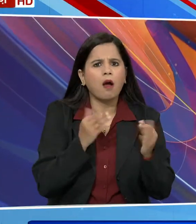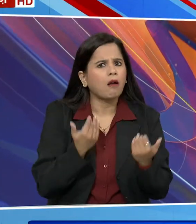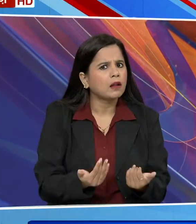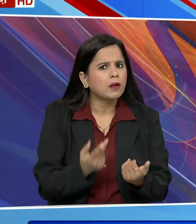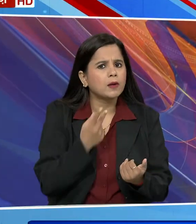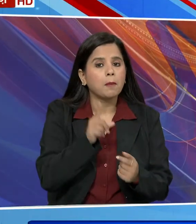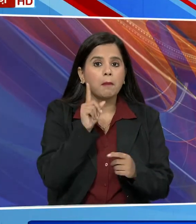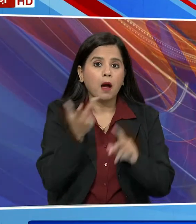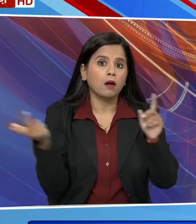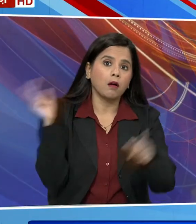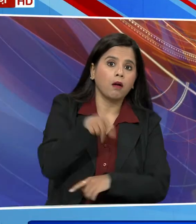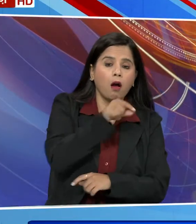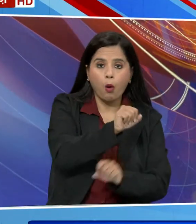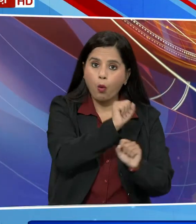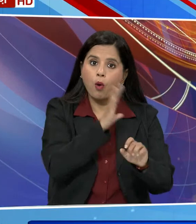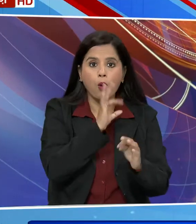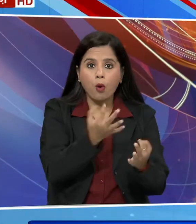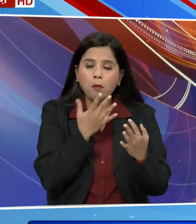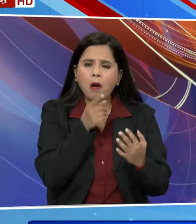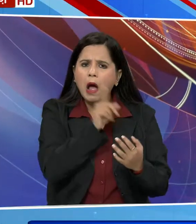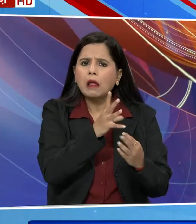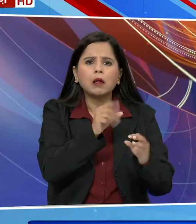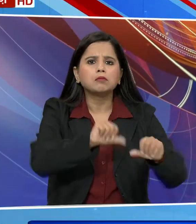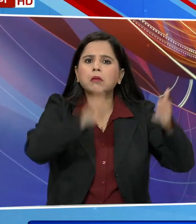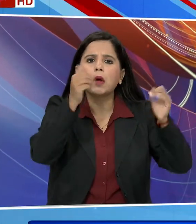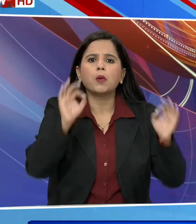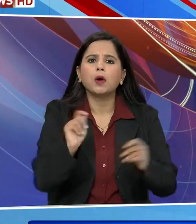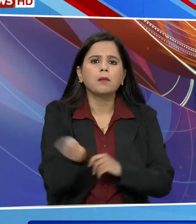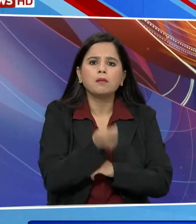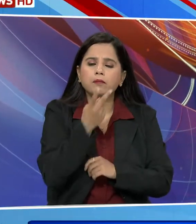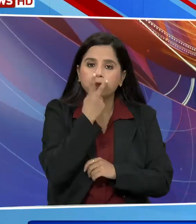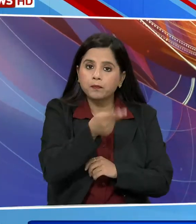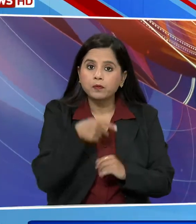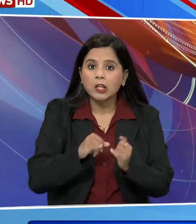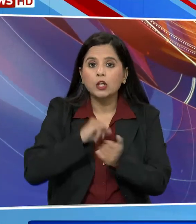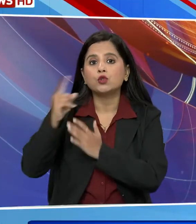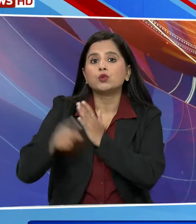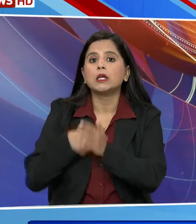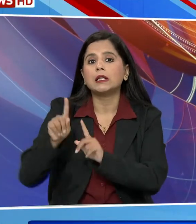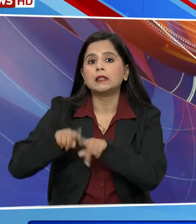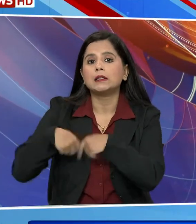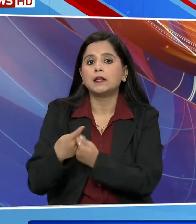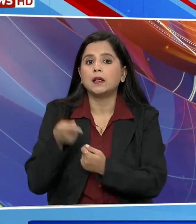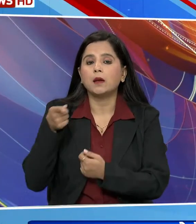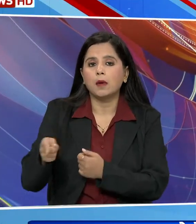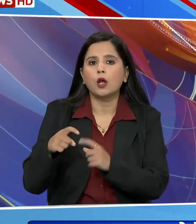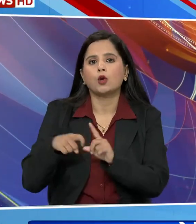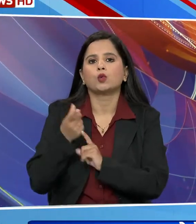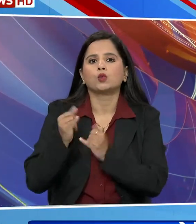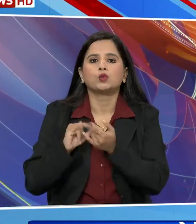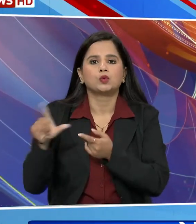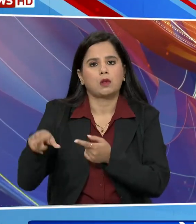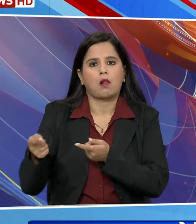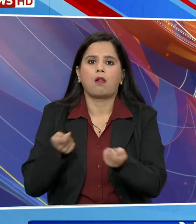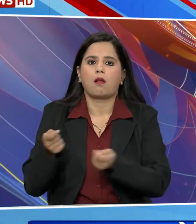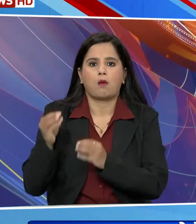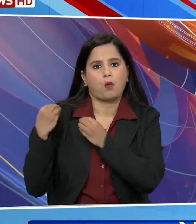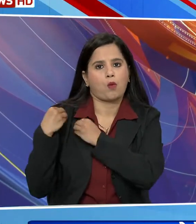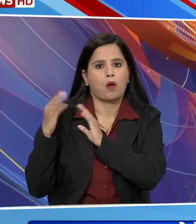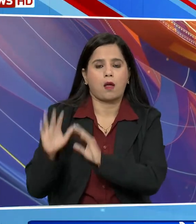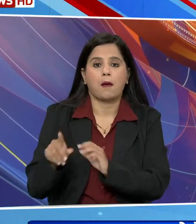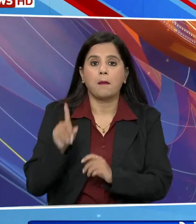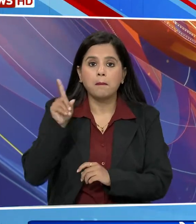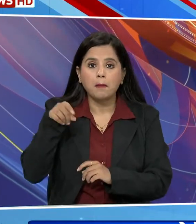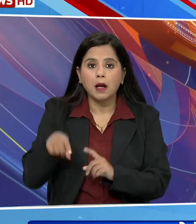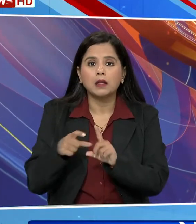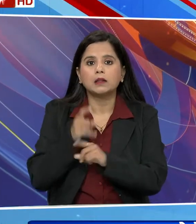चबकि गेन बाजो का प्रदर्शन अच्छा था शुलंका की बात करें तो टीम की कमान कोसिल मैंडिस के हाथों में होगी निरसल